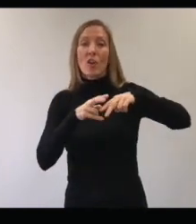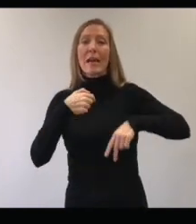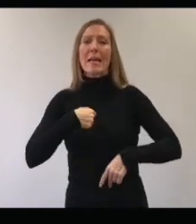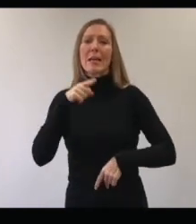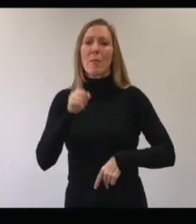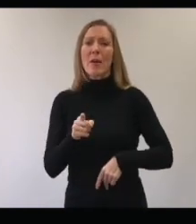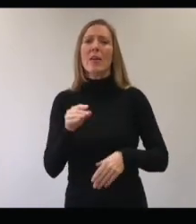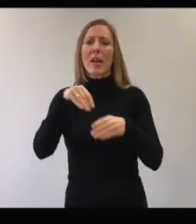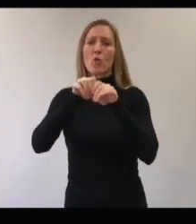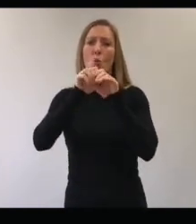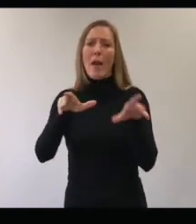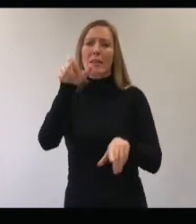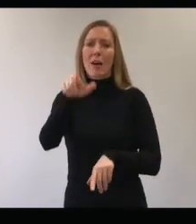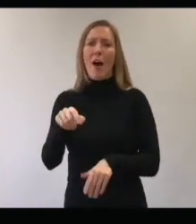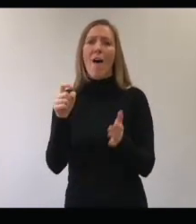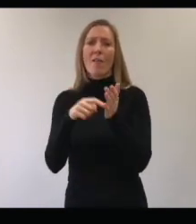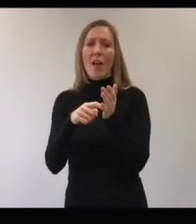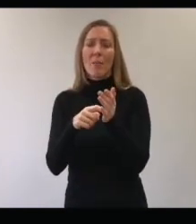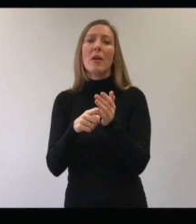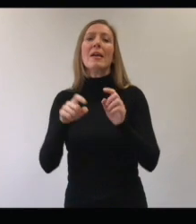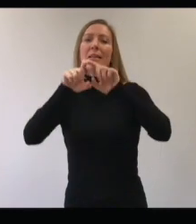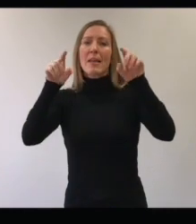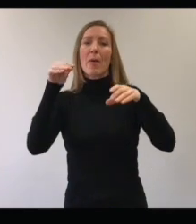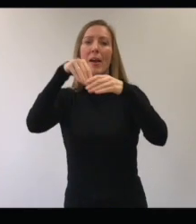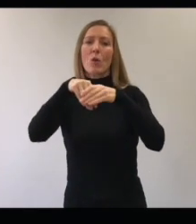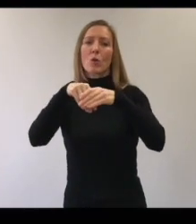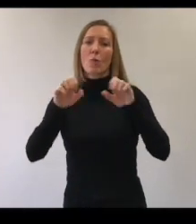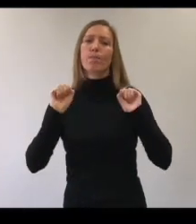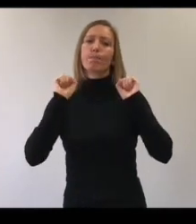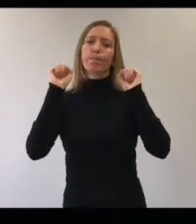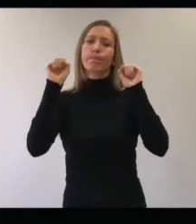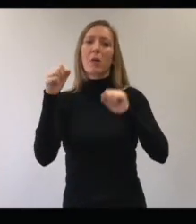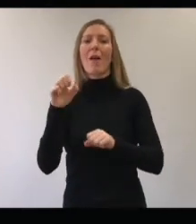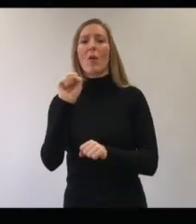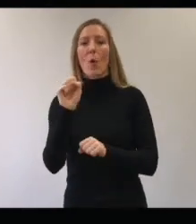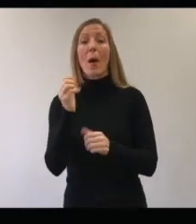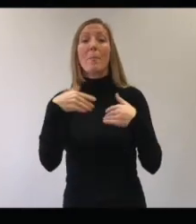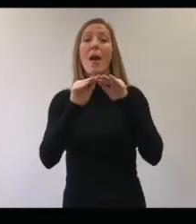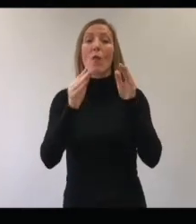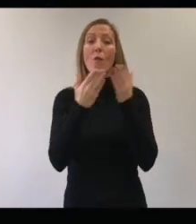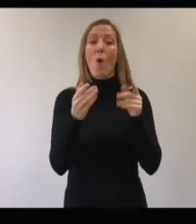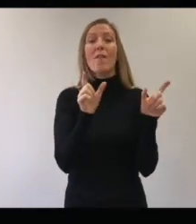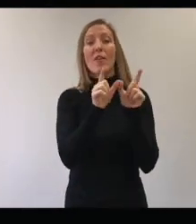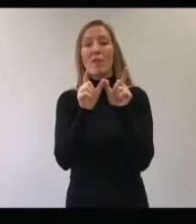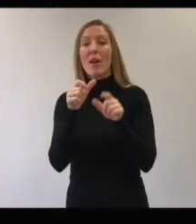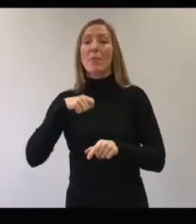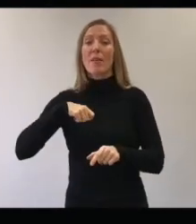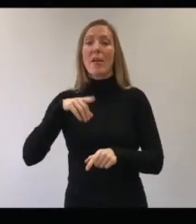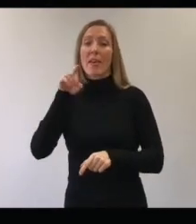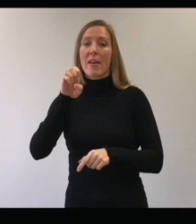Hashtag Ich bin Inkluencer, weil, warum ihr euch für Inklusion einsetzt. Mehr Infos findet ihr auf www